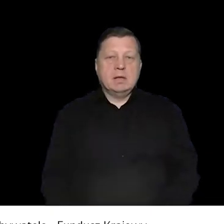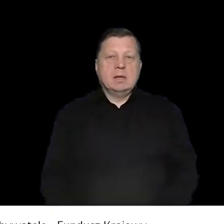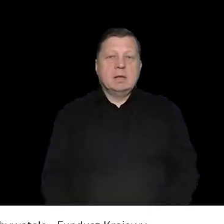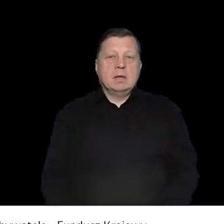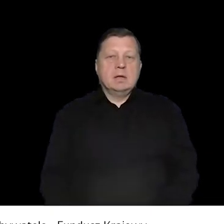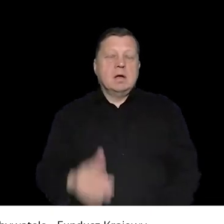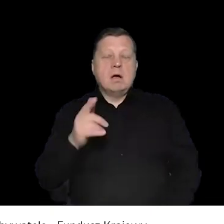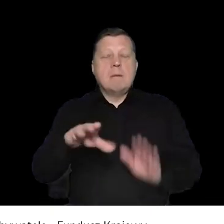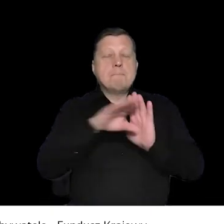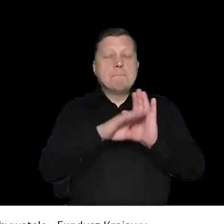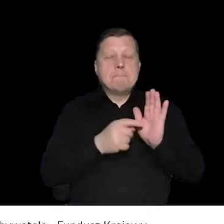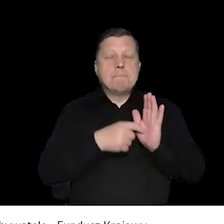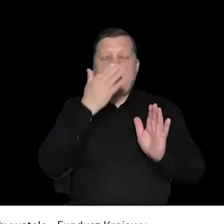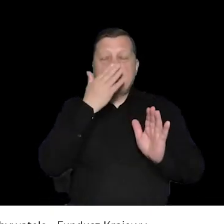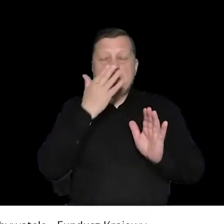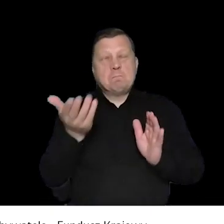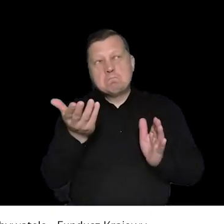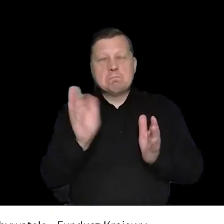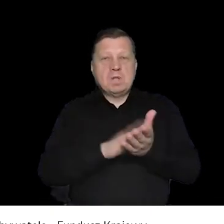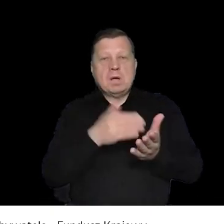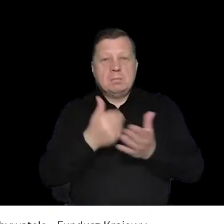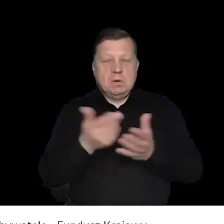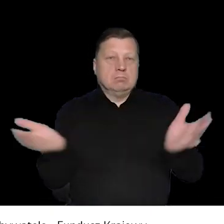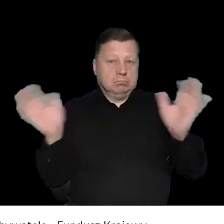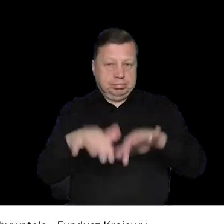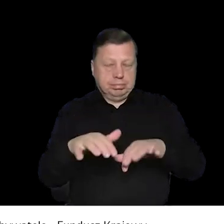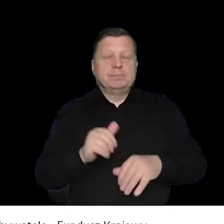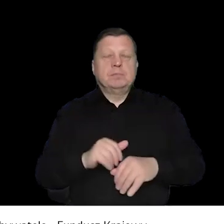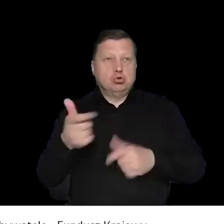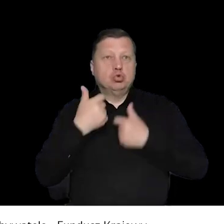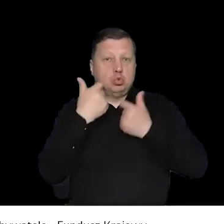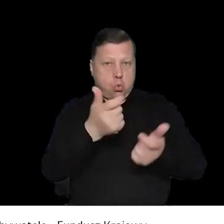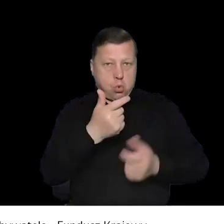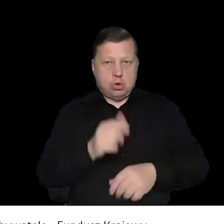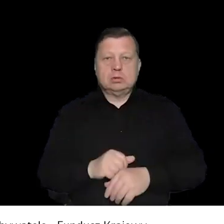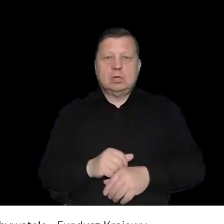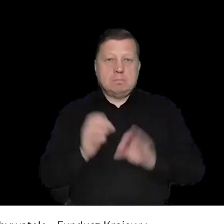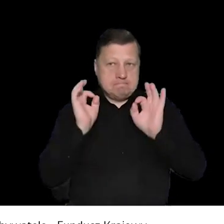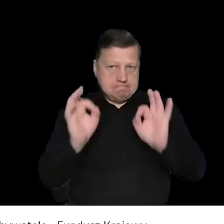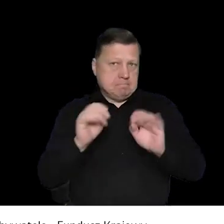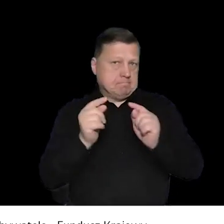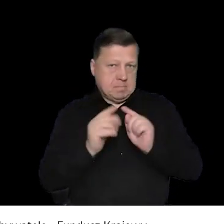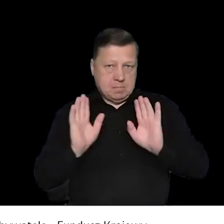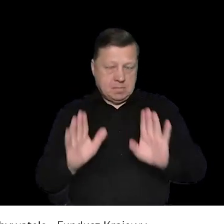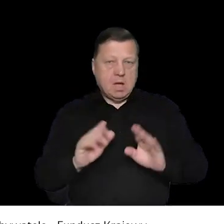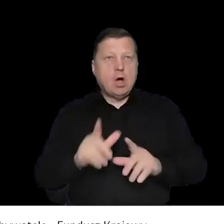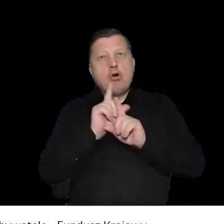A ja tak dodam takie pytanie, a co w momencie, jaka jest procedura w momencie, kiedy na przykład